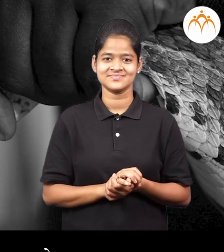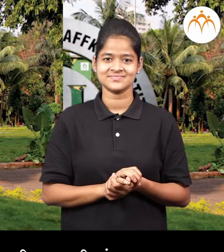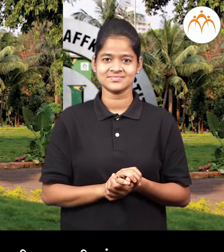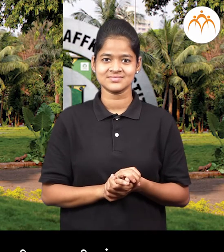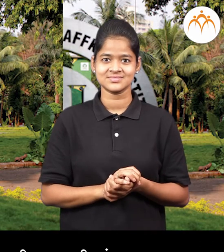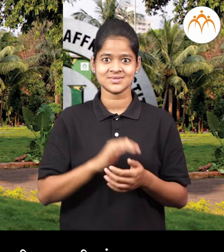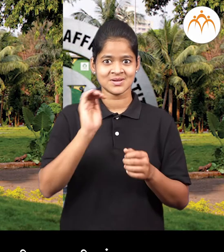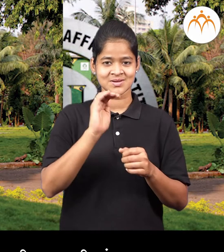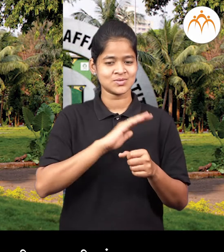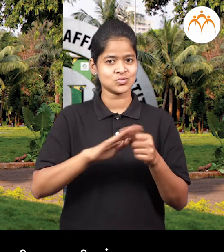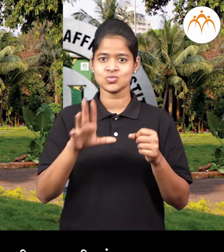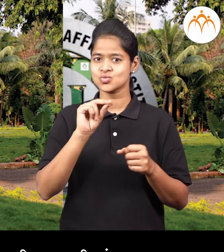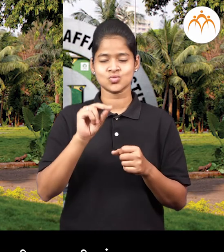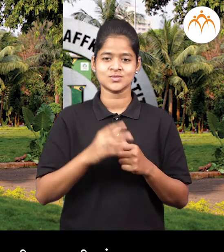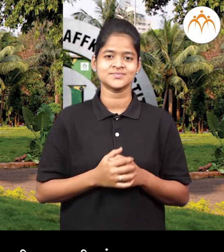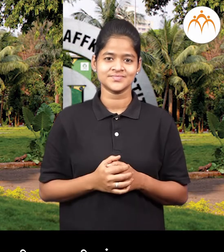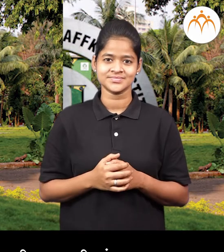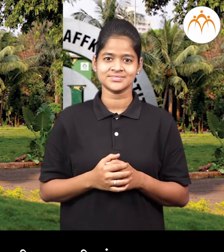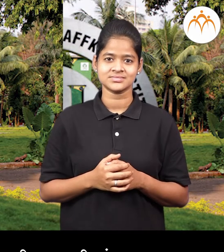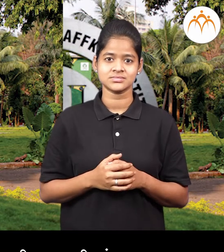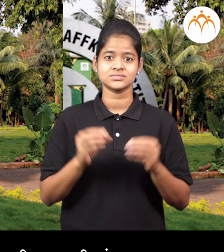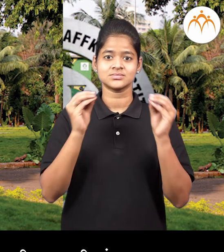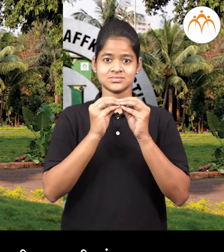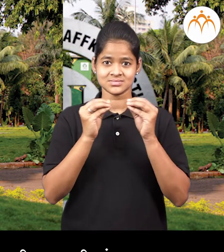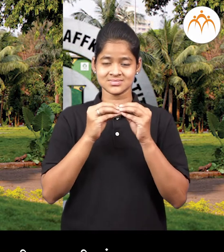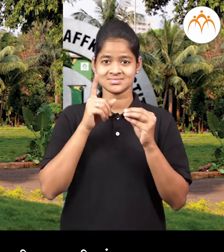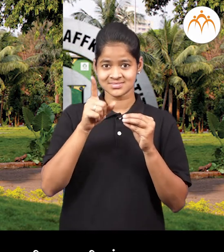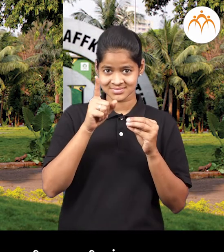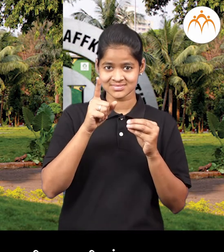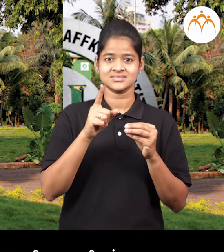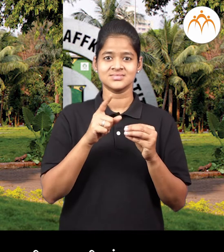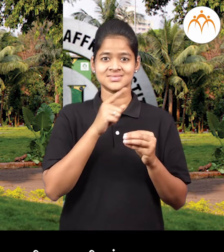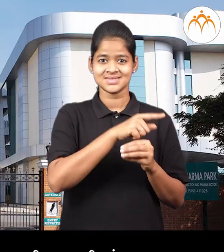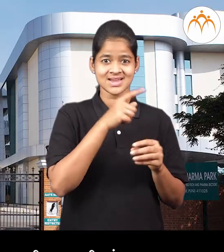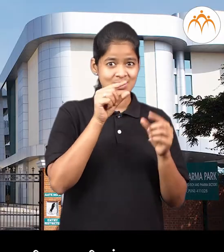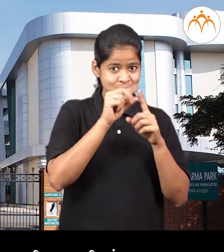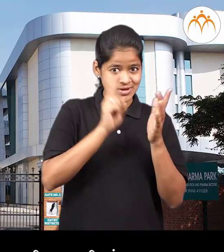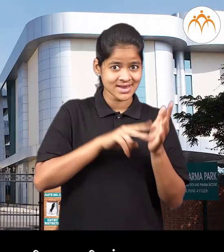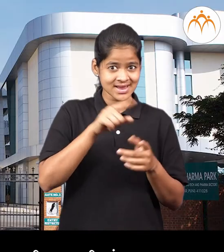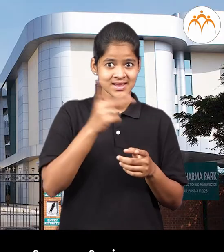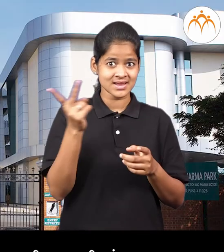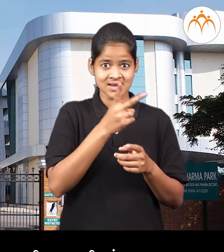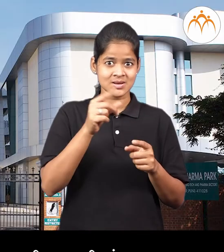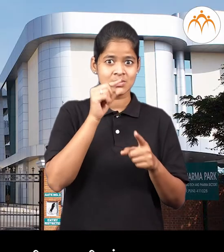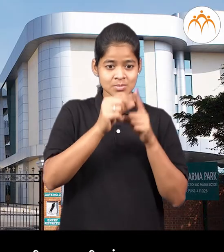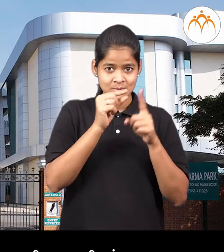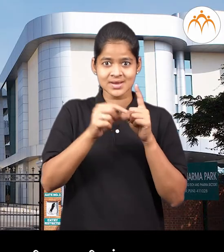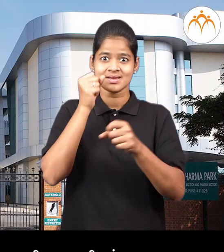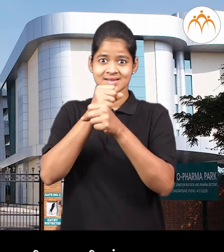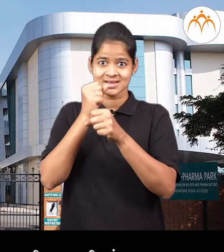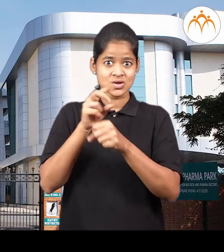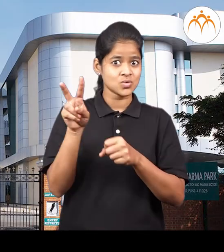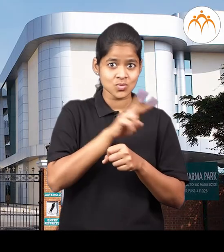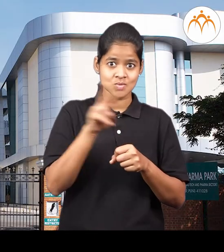मुंबई तील हाफकिन इंस्टिट्यूट ही सरकारी संस्था आणि पुन्यातील सिरम इंस्टिट्यूट ही खाजगी